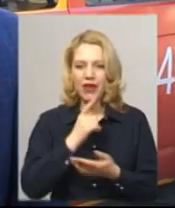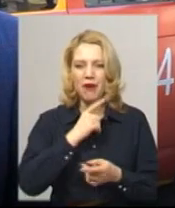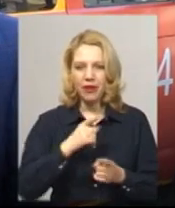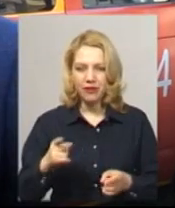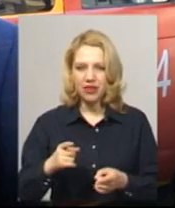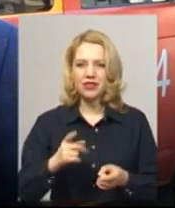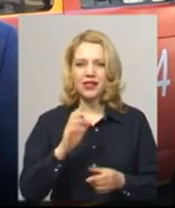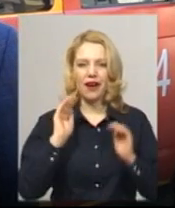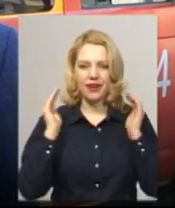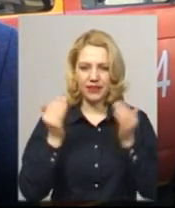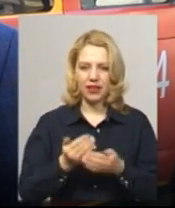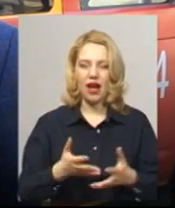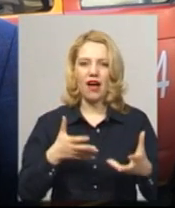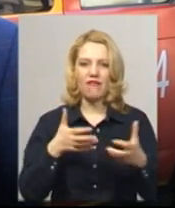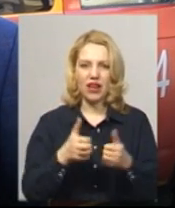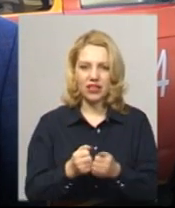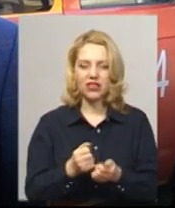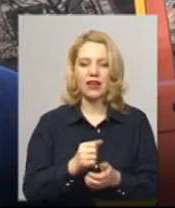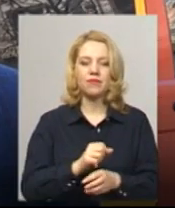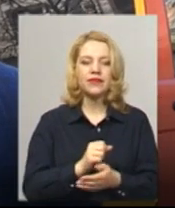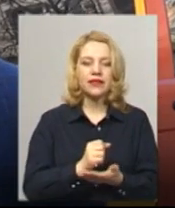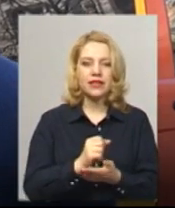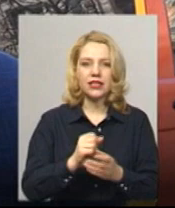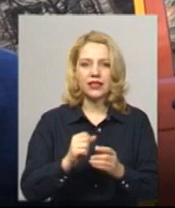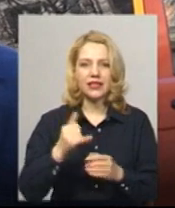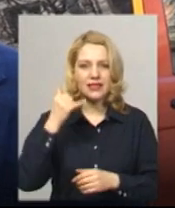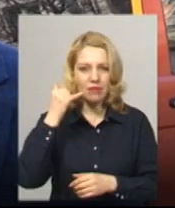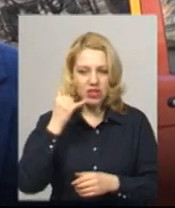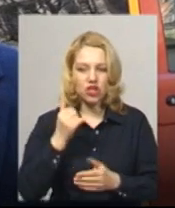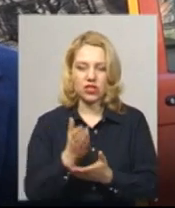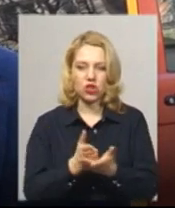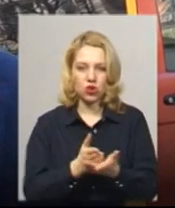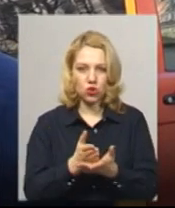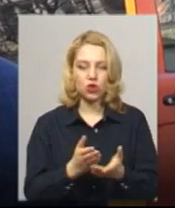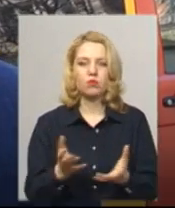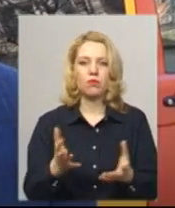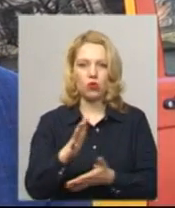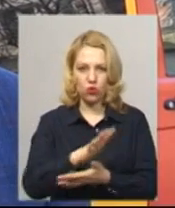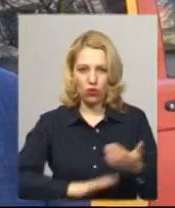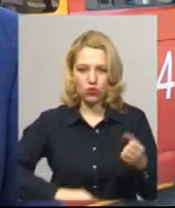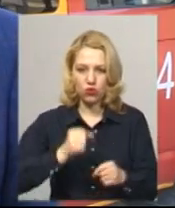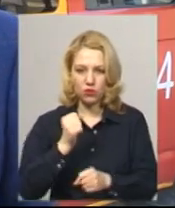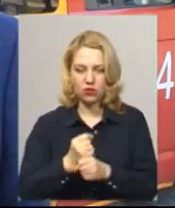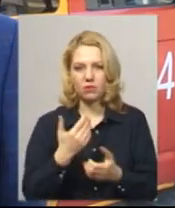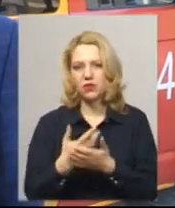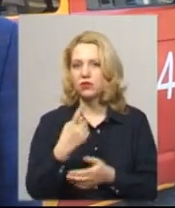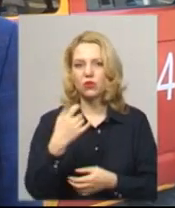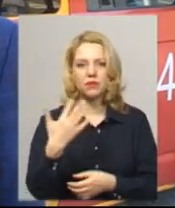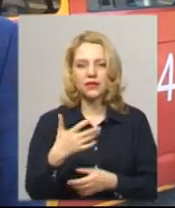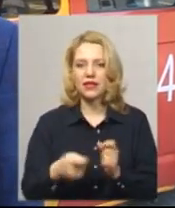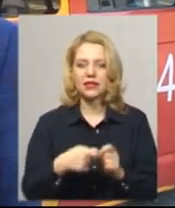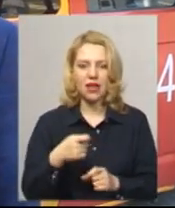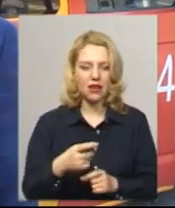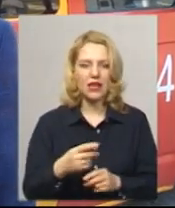Аварійно-диспетчерські служби працюють на звичайному режимі. Вони приймають за добу десь близько 150 заяв. Ми надаємо в